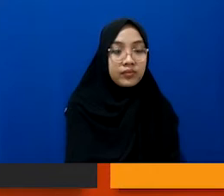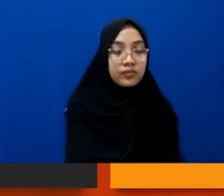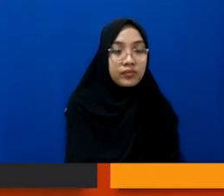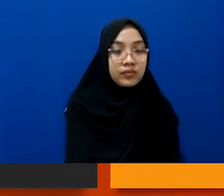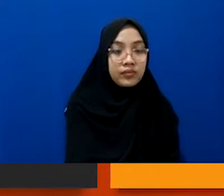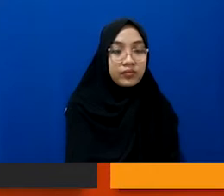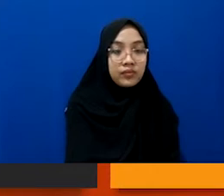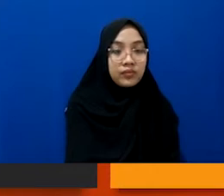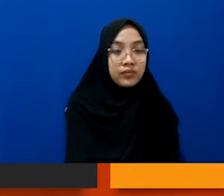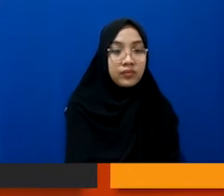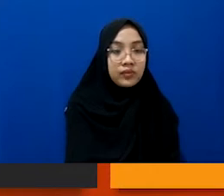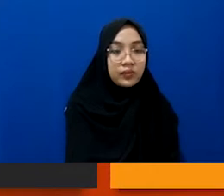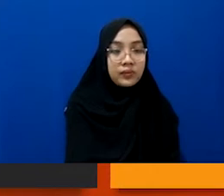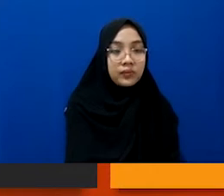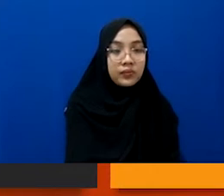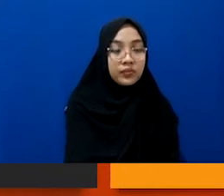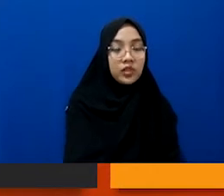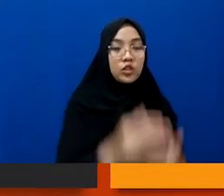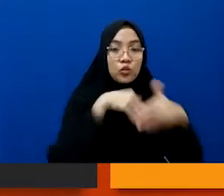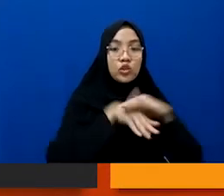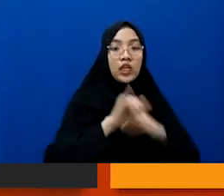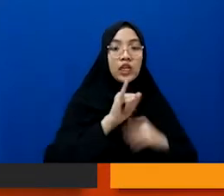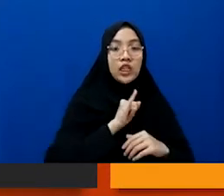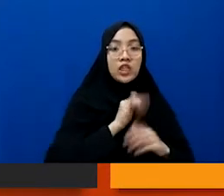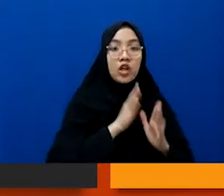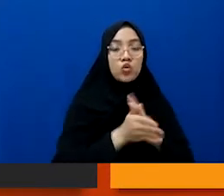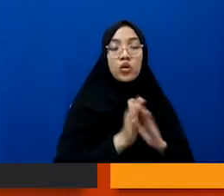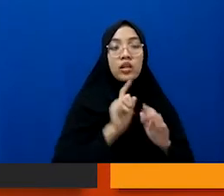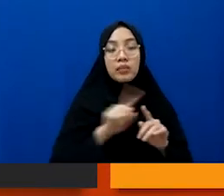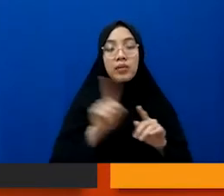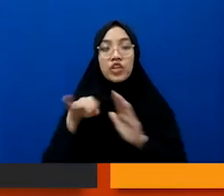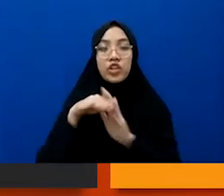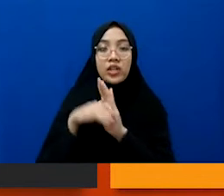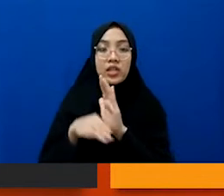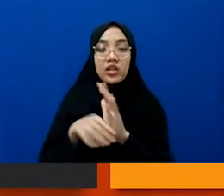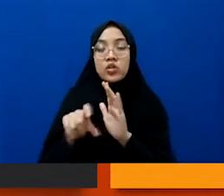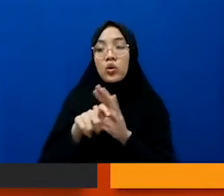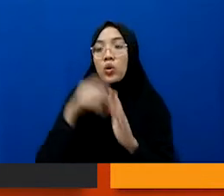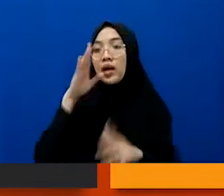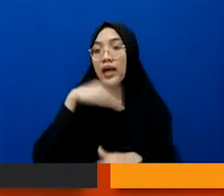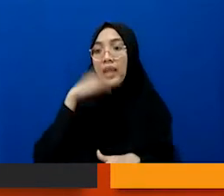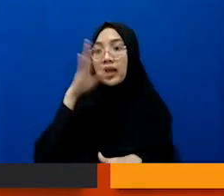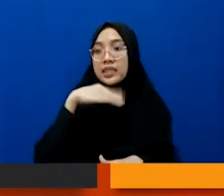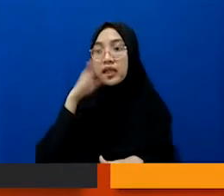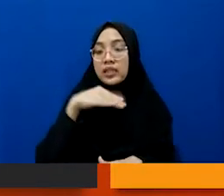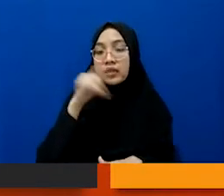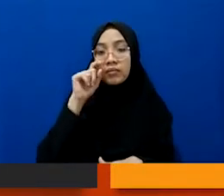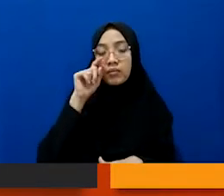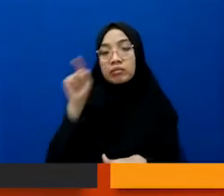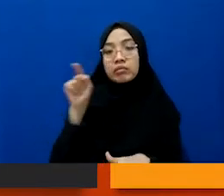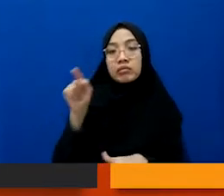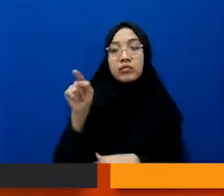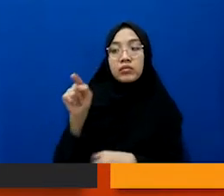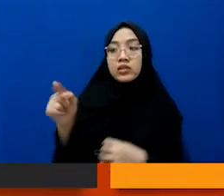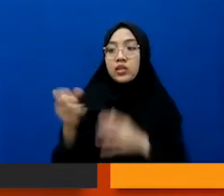kita menyembunyikan identitas gitu kan misalnya alasannya adalah dia